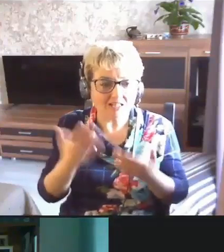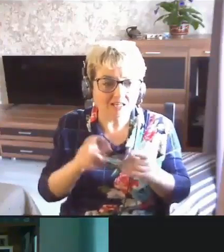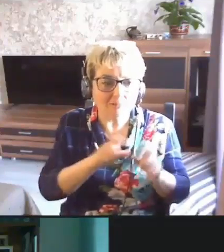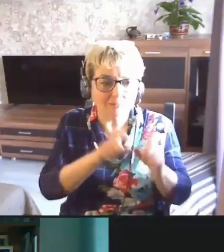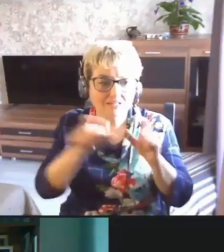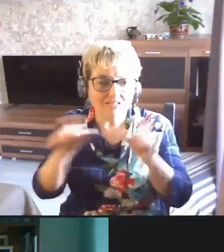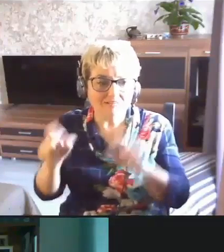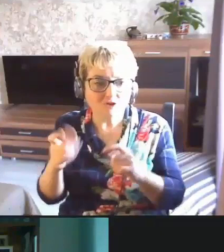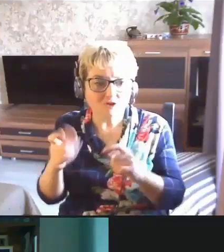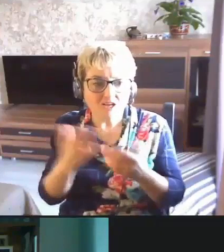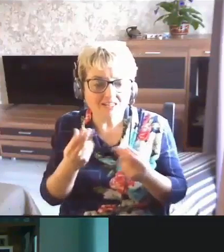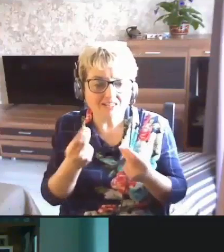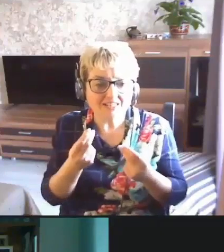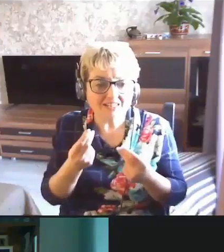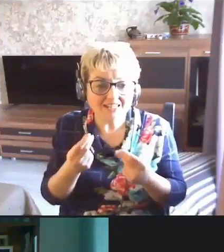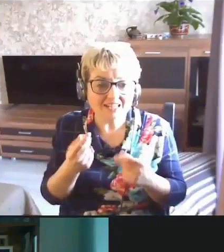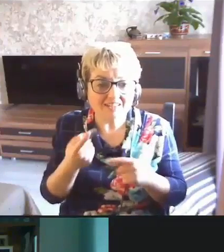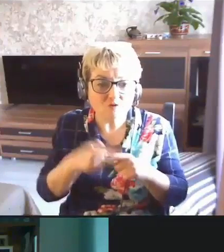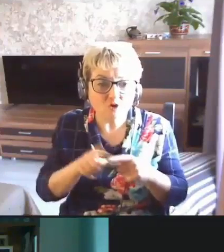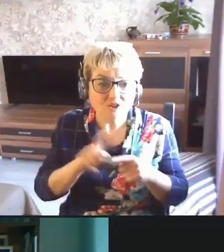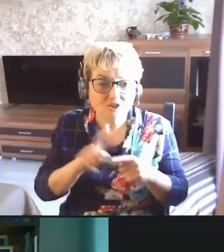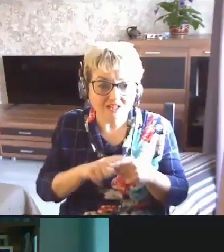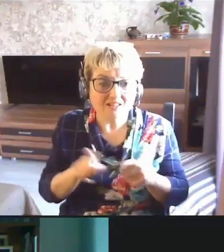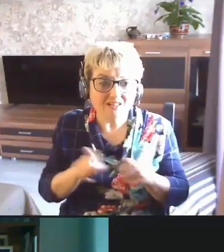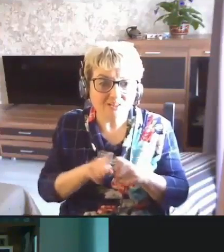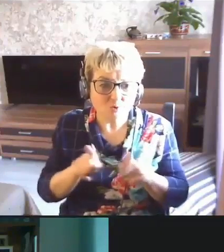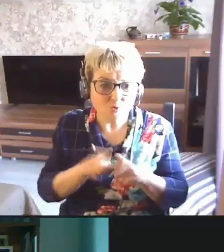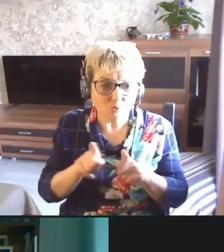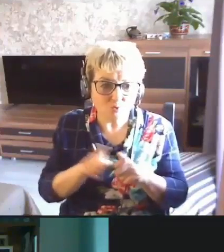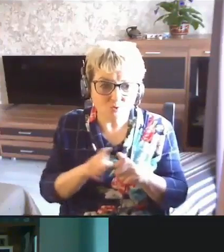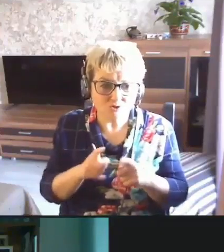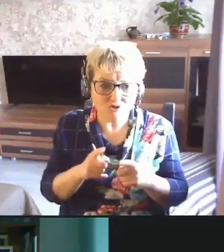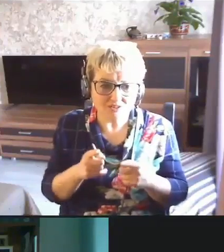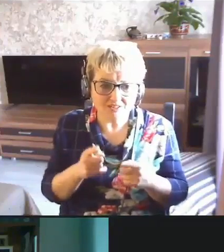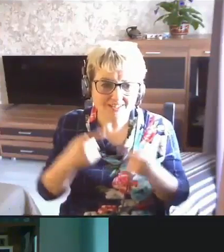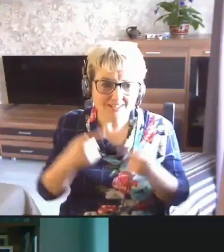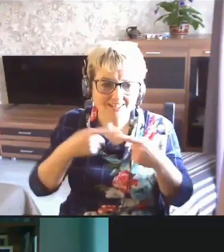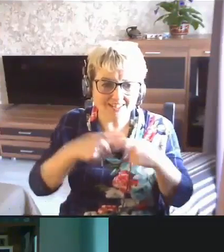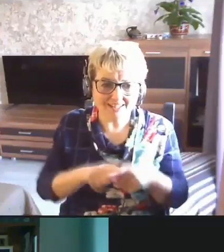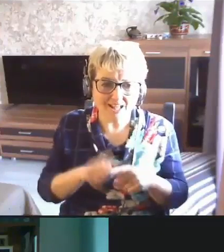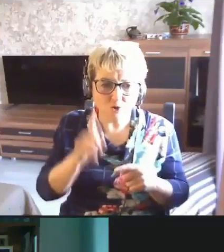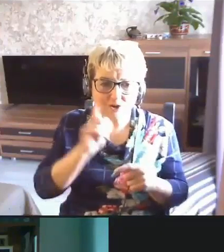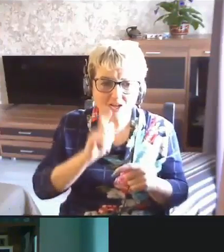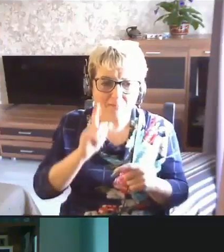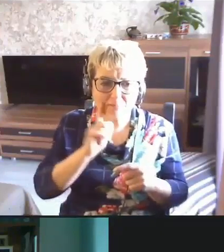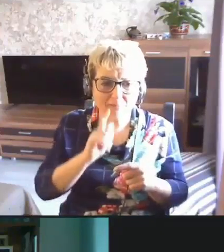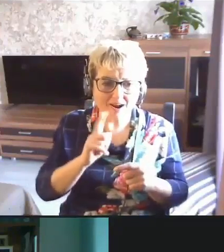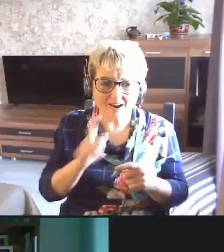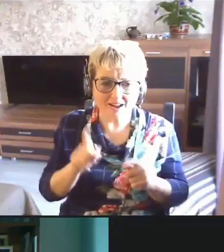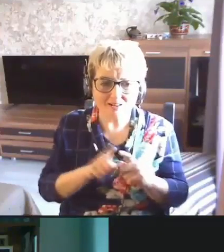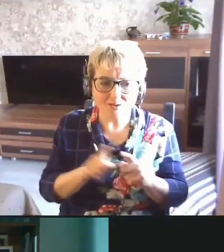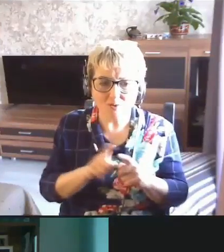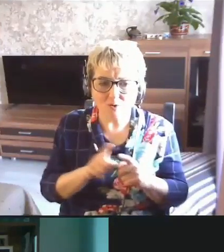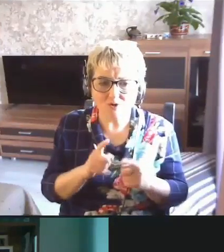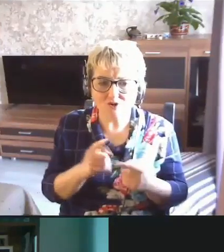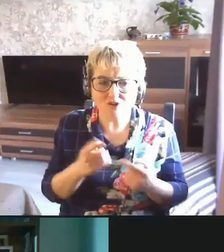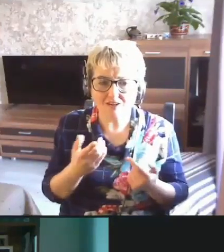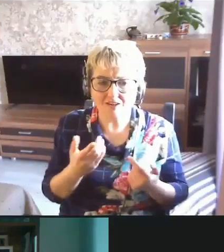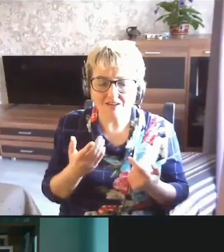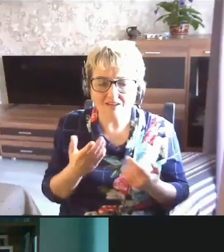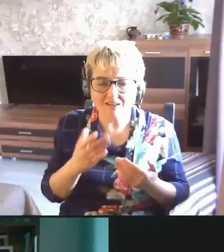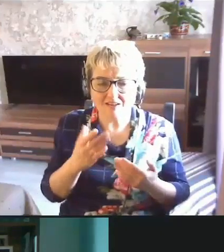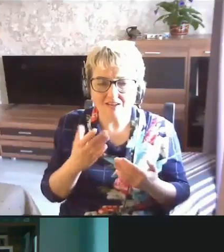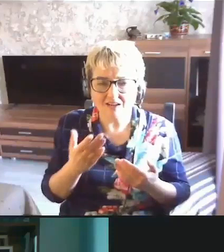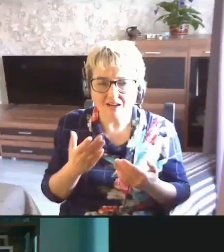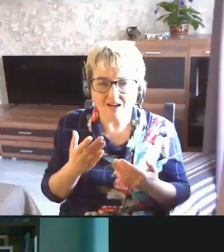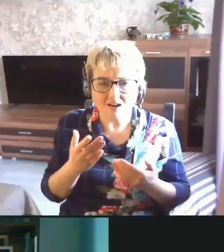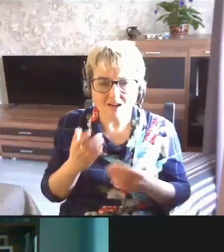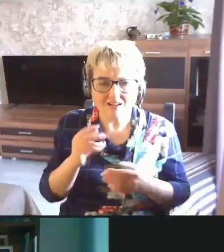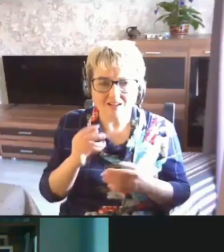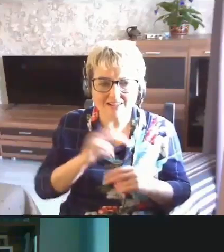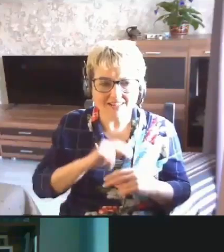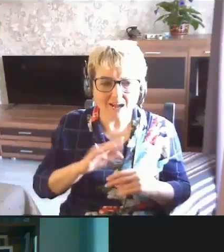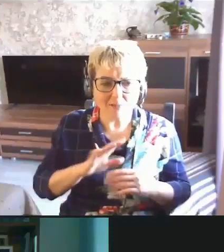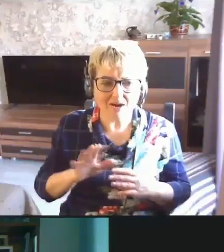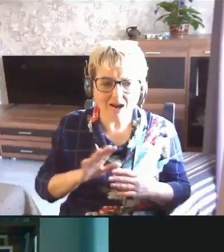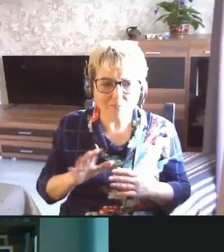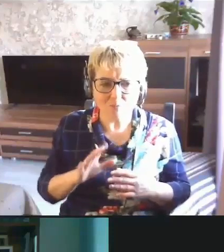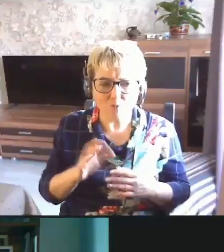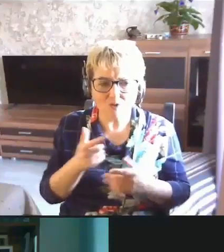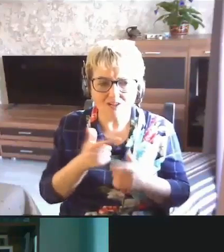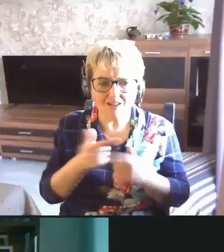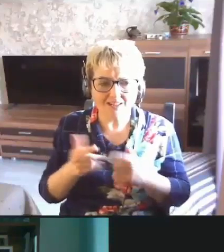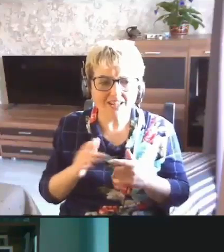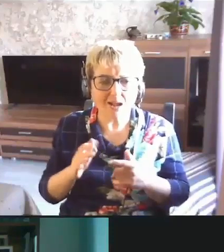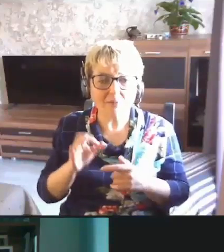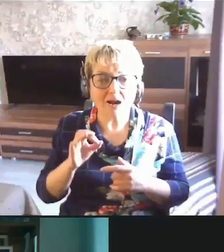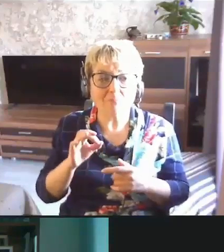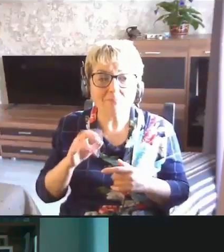переводят каких-то денег, и это тоже технология пока это тоже не обработано, не